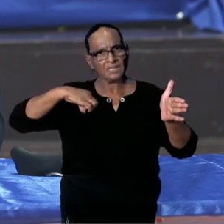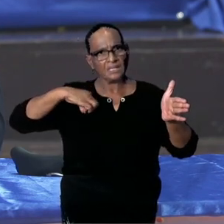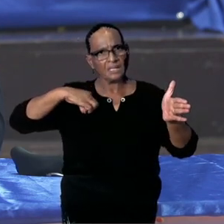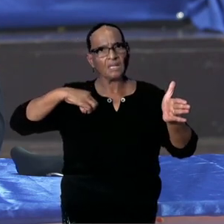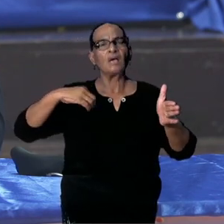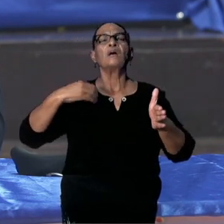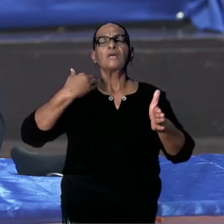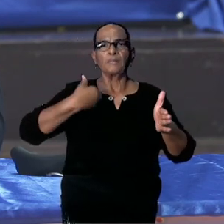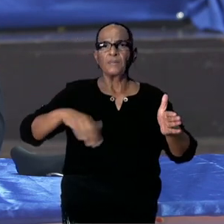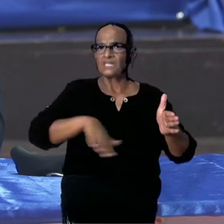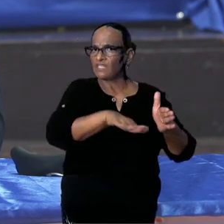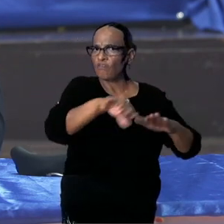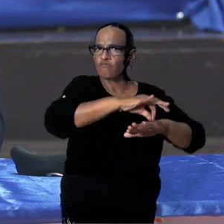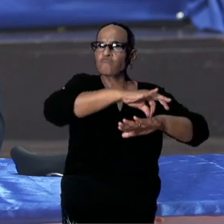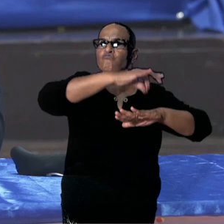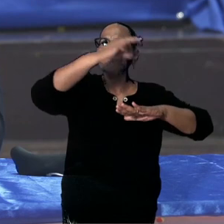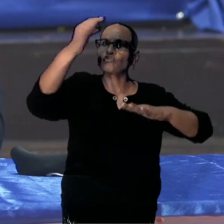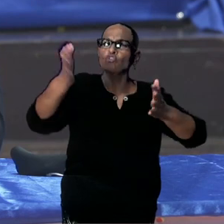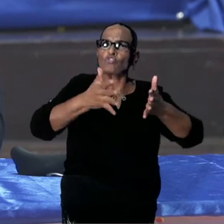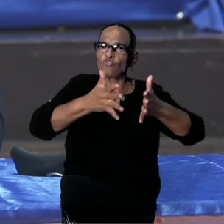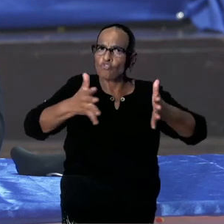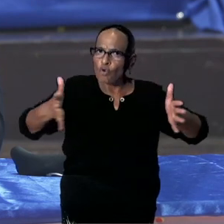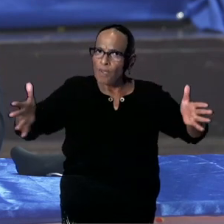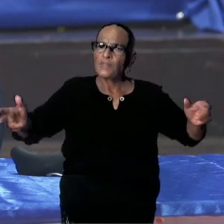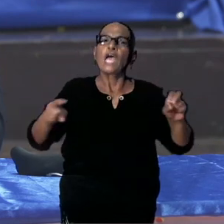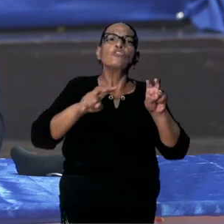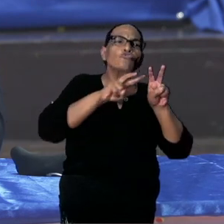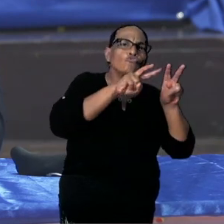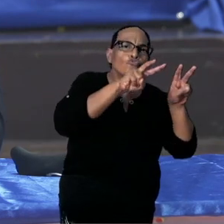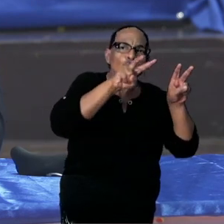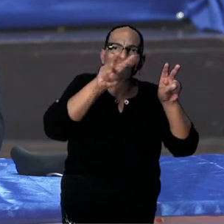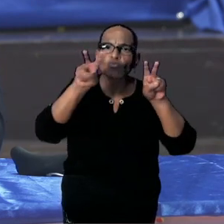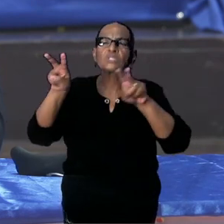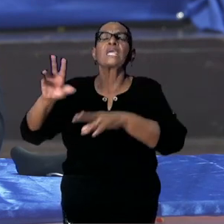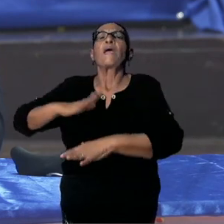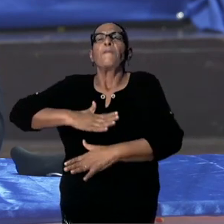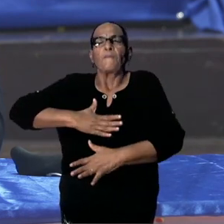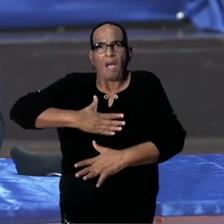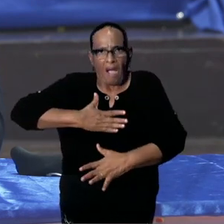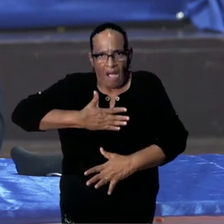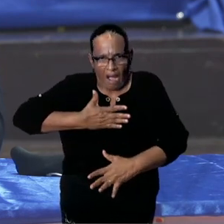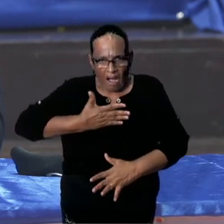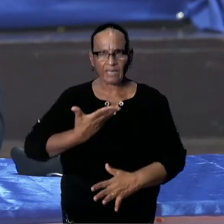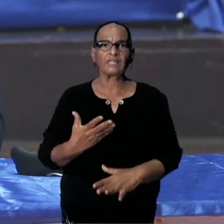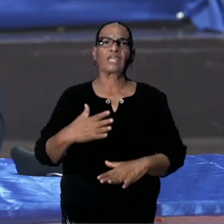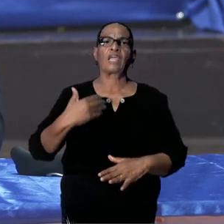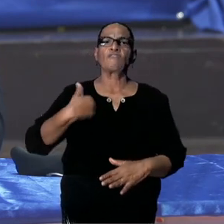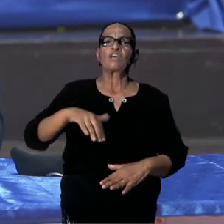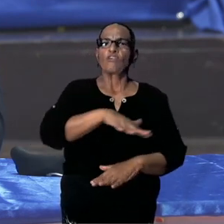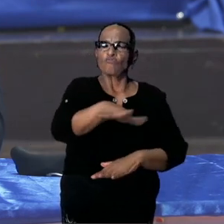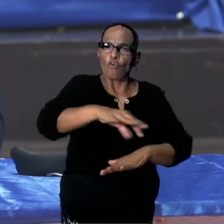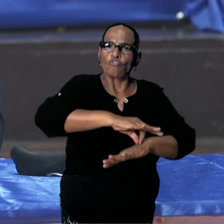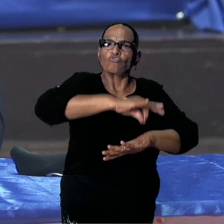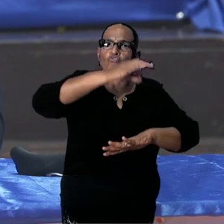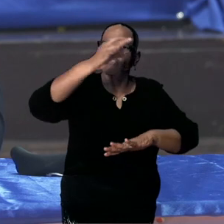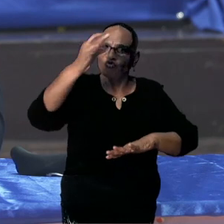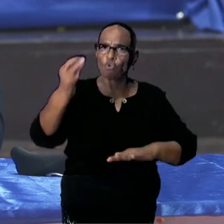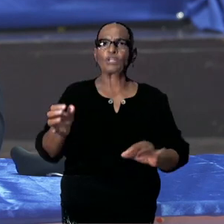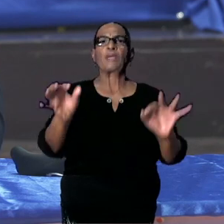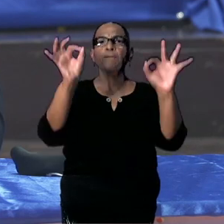De volksgezondheid in de ruimste zin. En het toezicht op de behartiging van de volksgezondheid in het bijzonder.